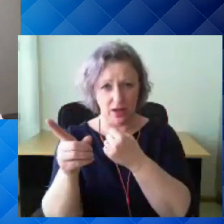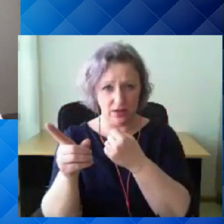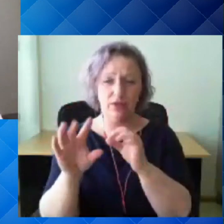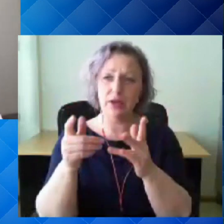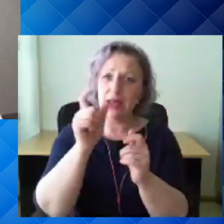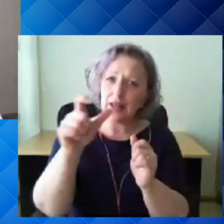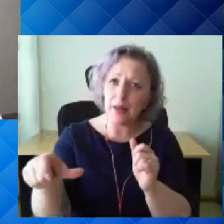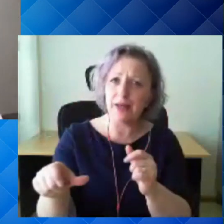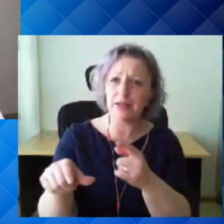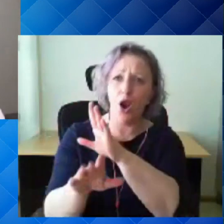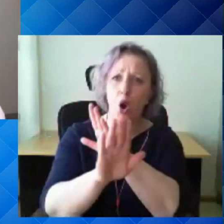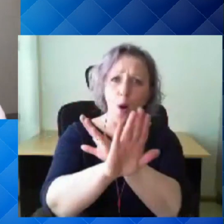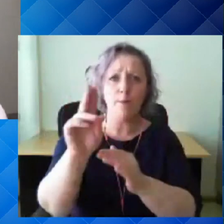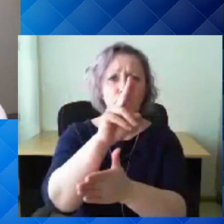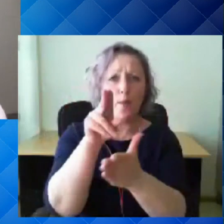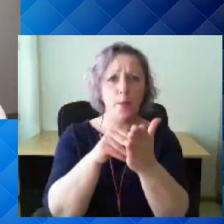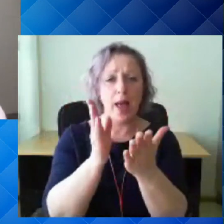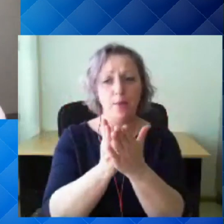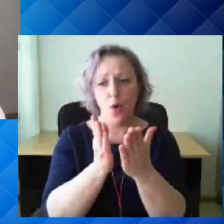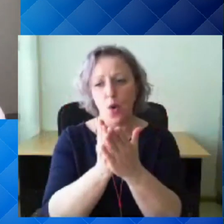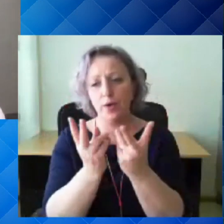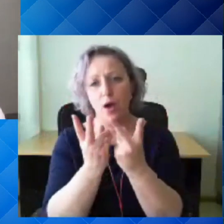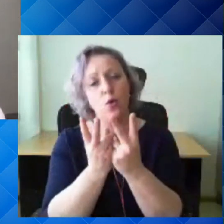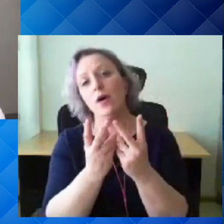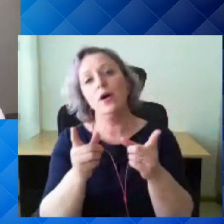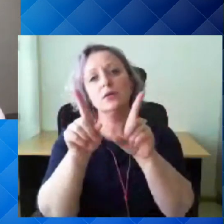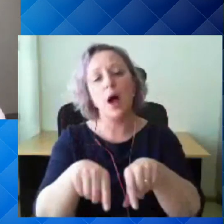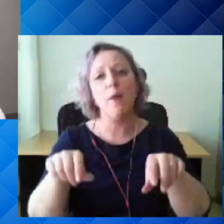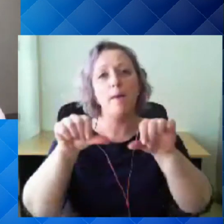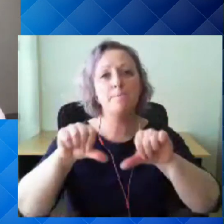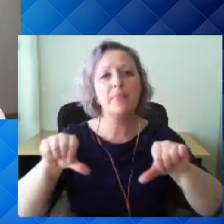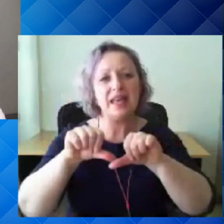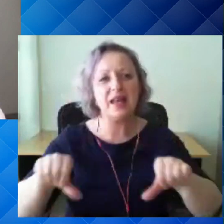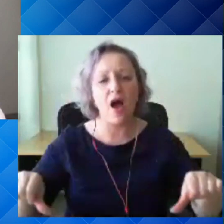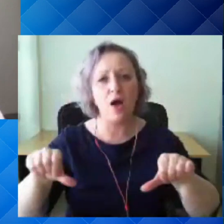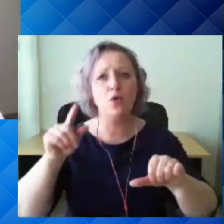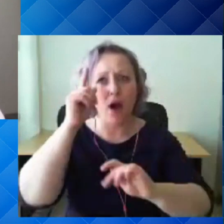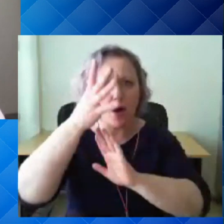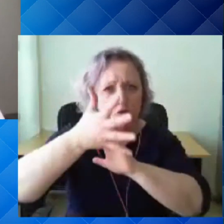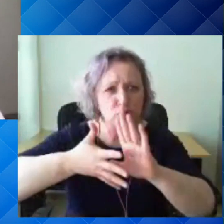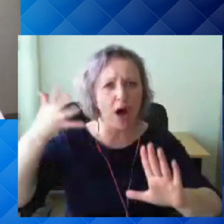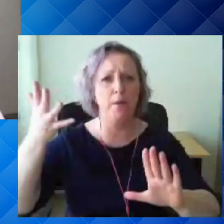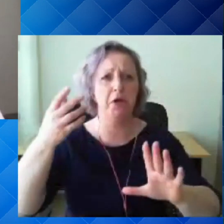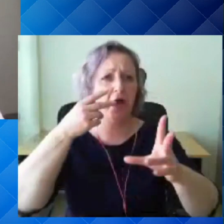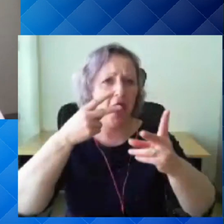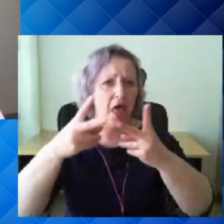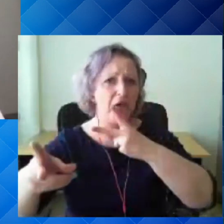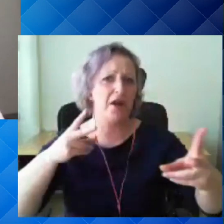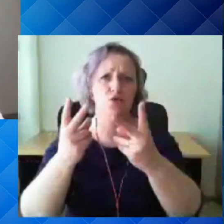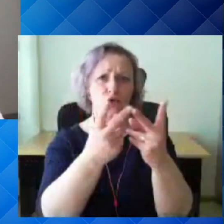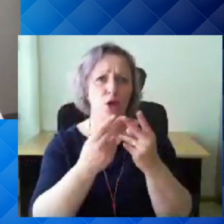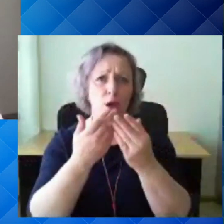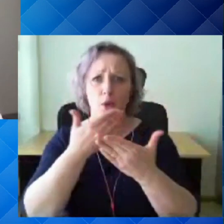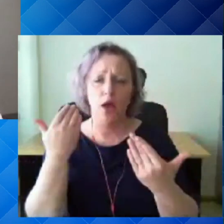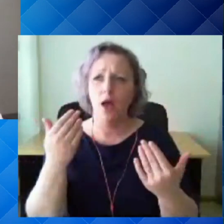üldse on probleem, et nende samade piirangute tõlgendamise on mõistmisele, et kelle poole